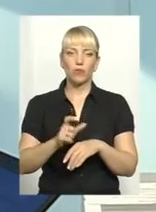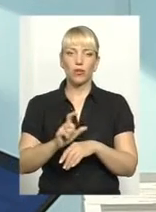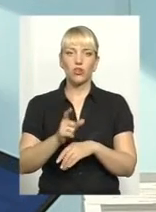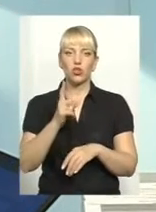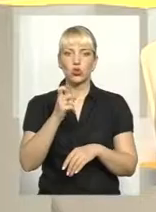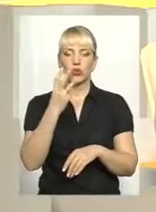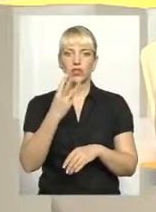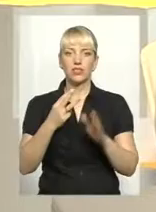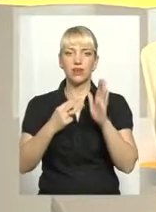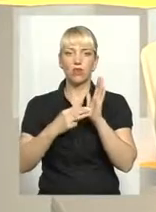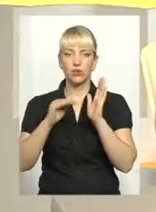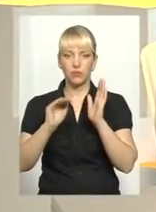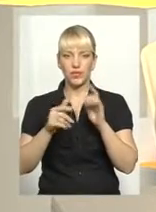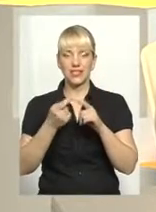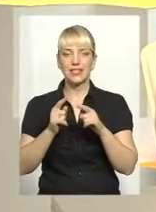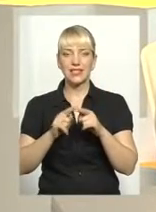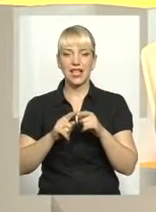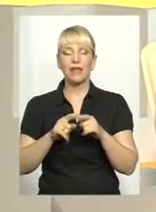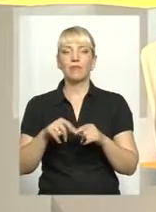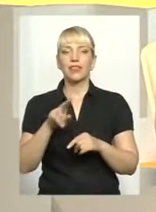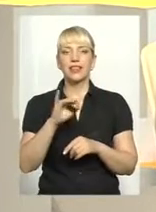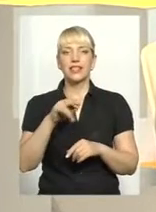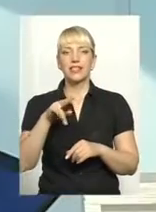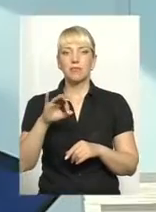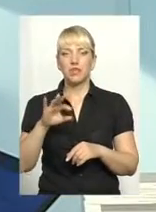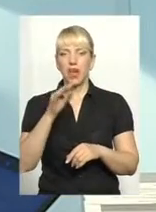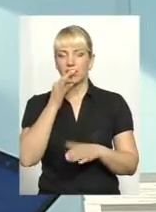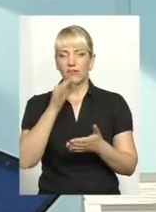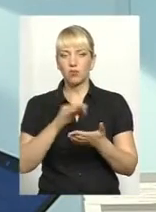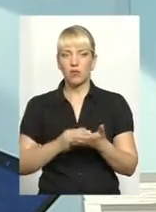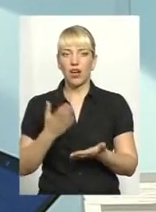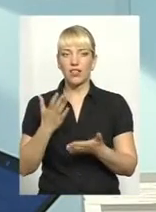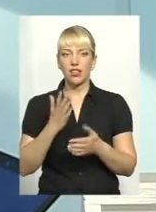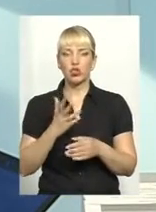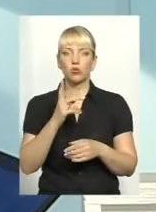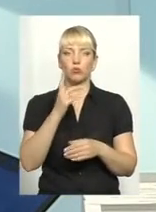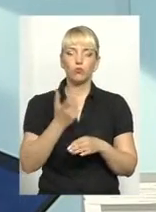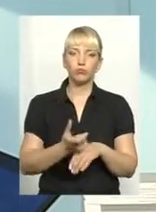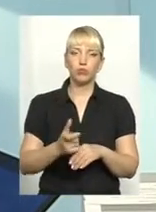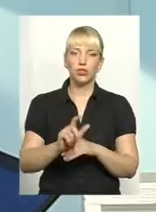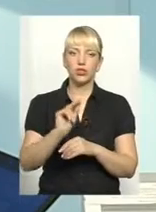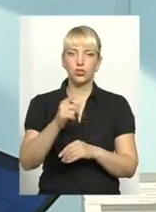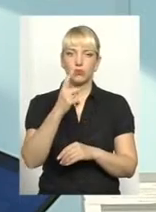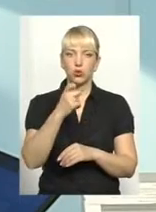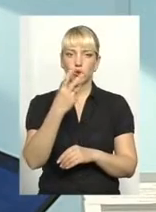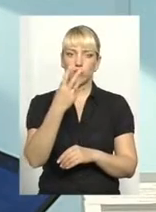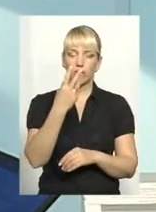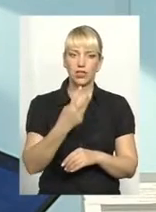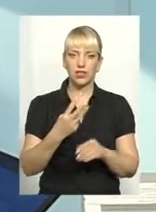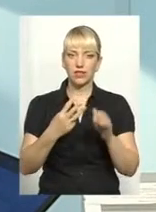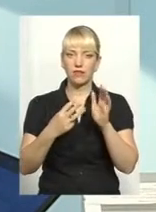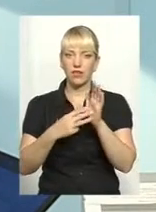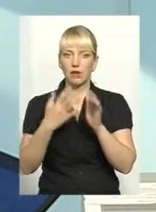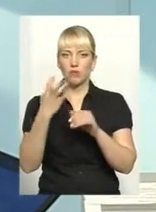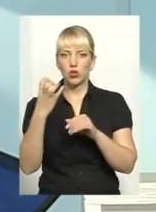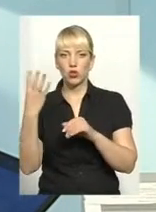дисциплінарна відповідальність. Якщо ця сума буде перевищувати 138 тисяч до 345, це буде